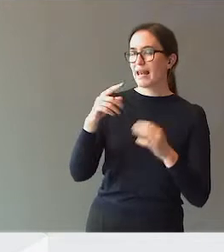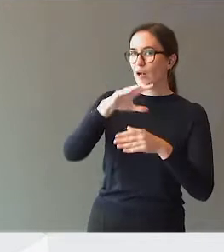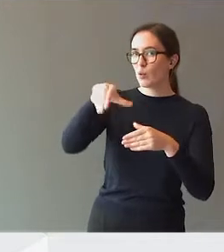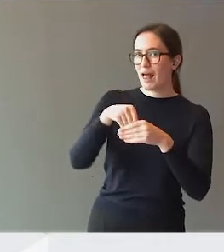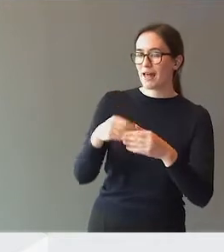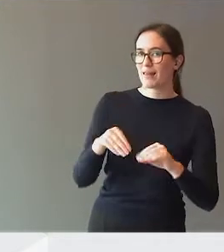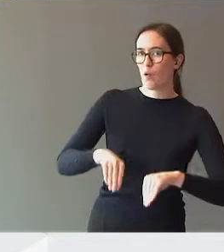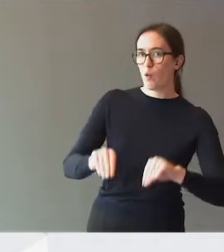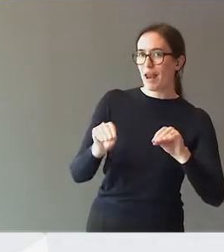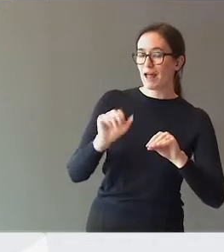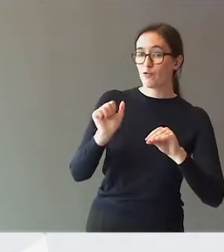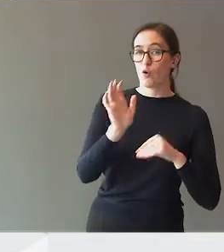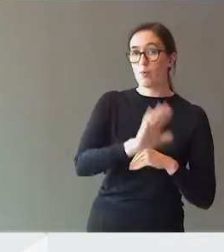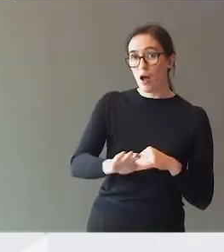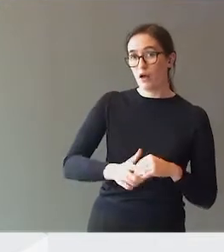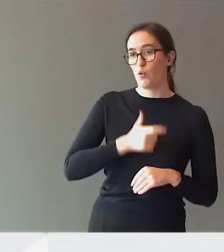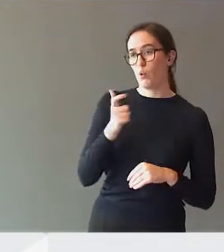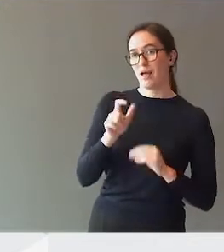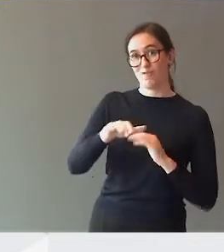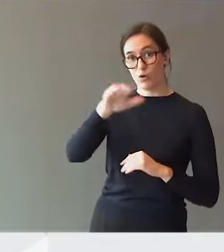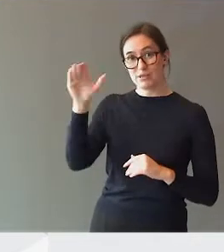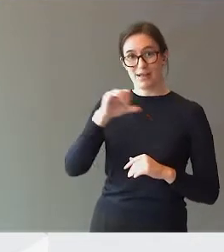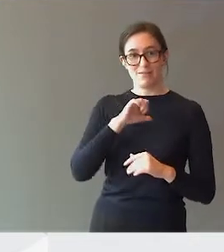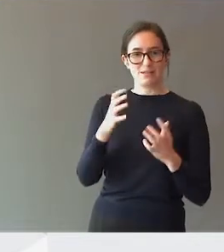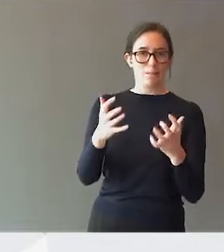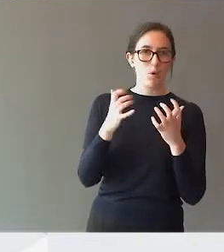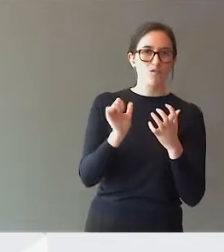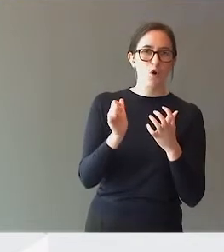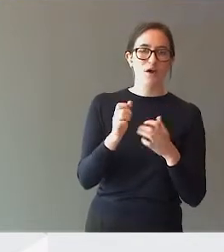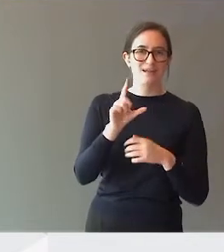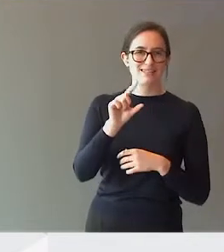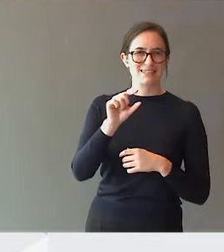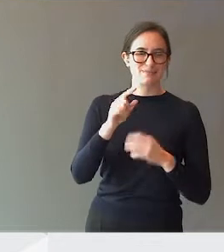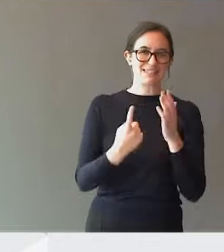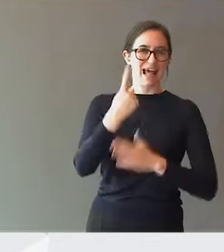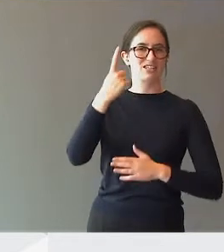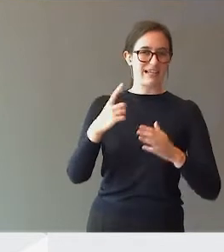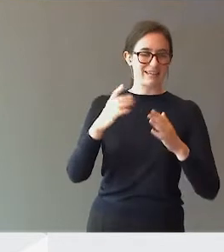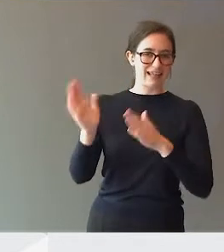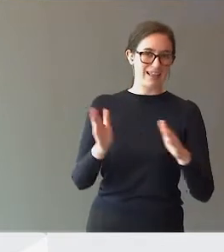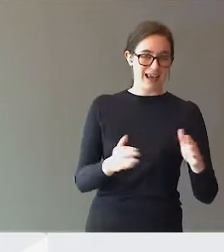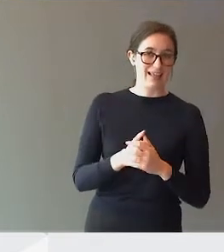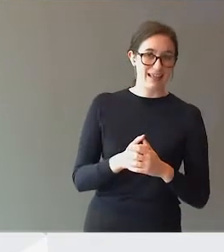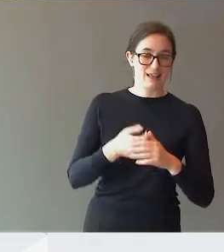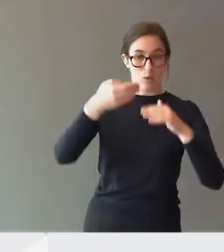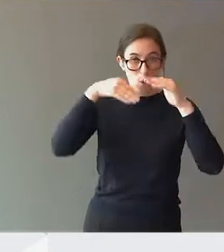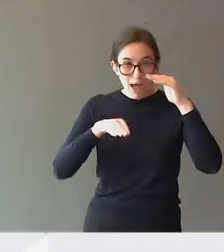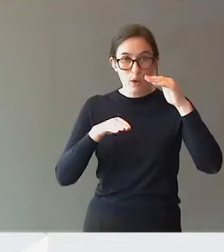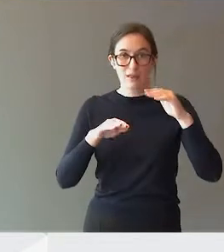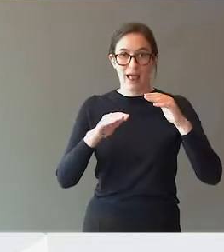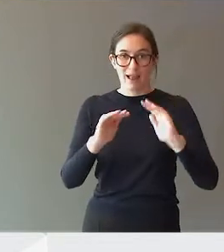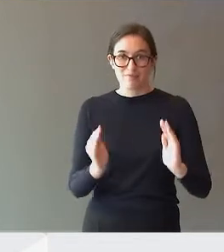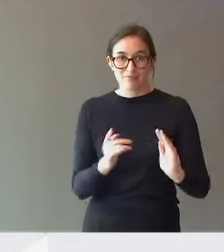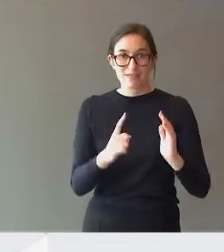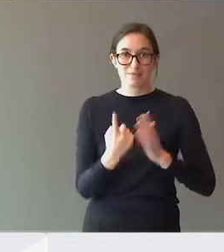opplæring for barn, unge og voksne med behov for særskilt tilrettelegging her under spesialundervisning.